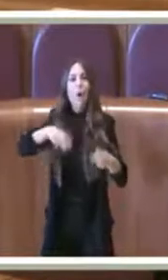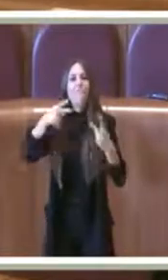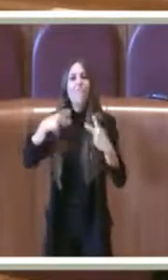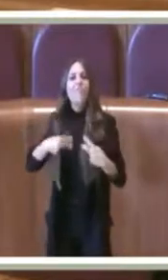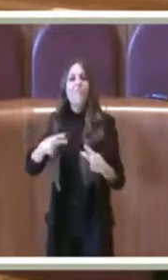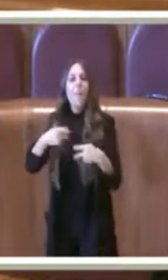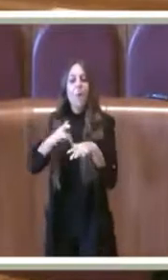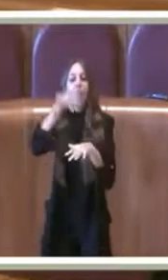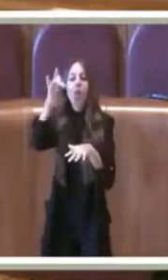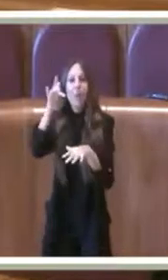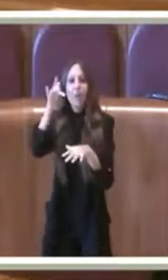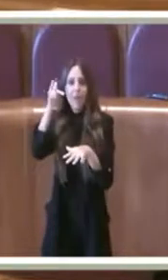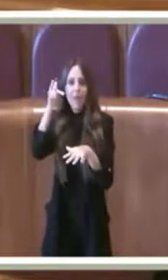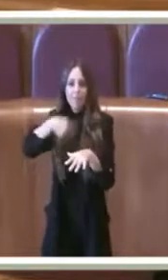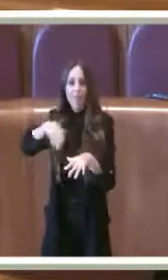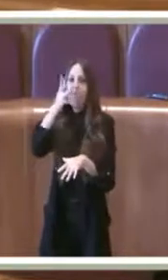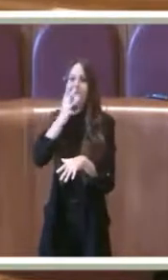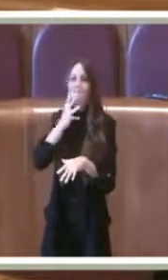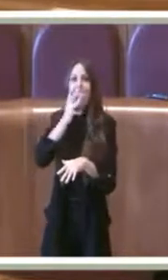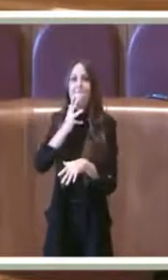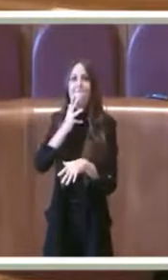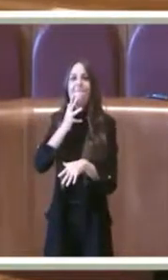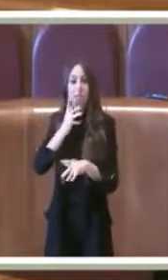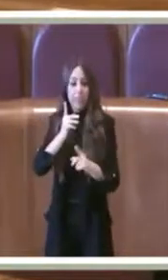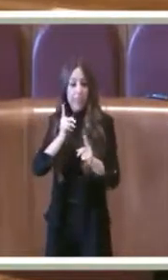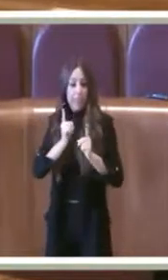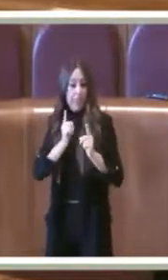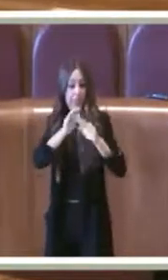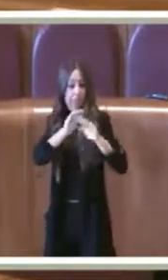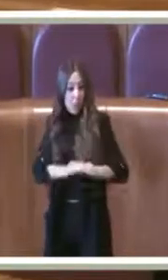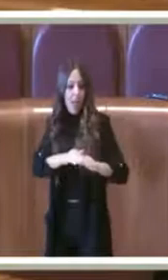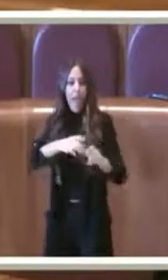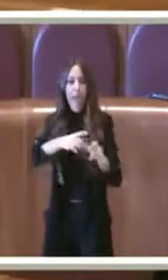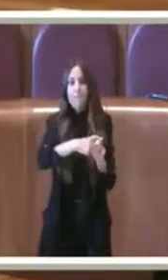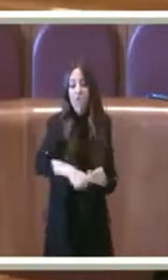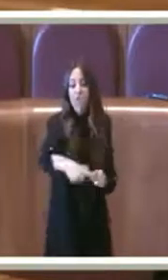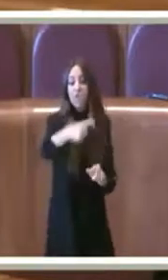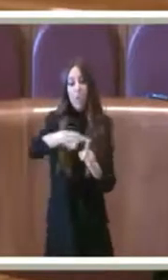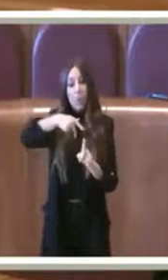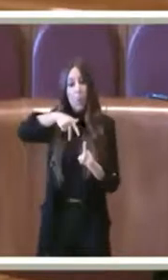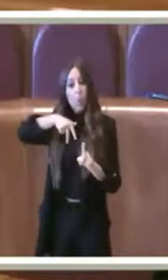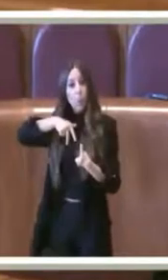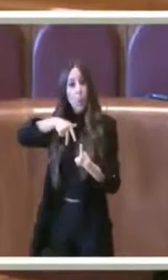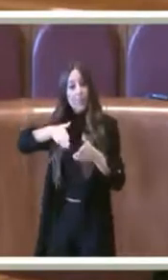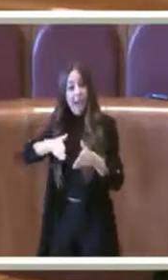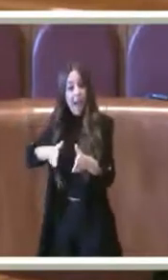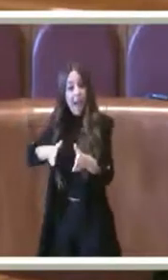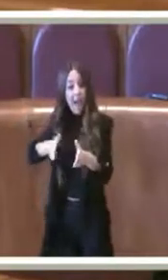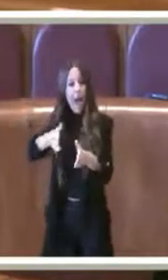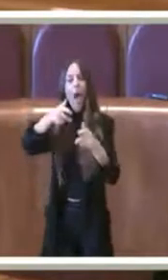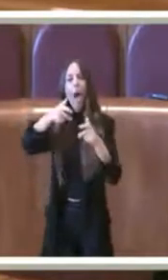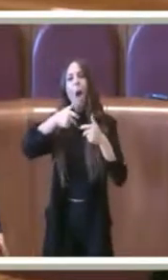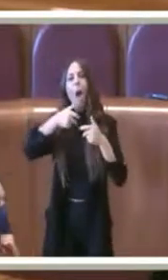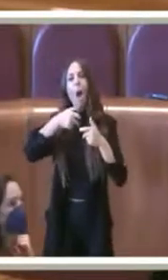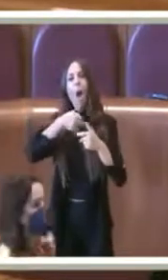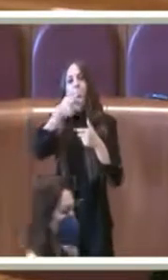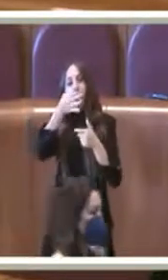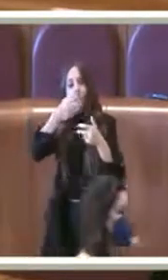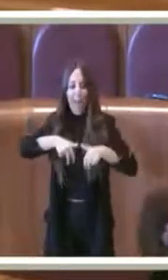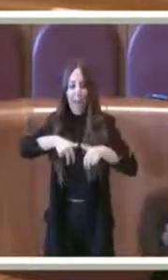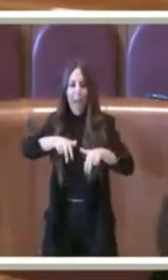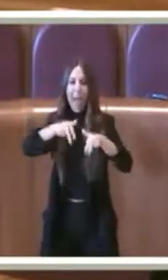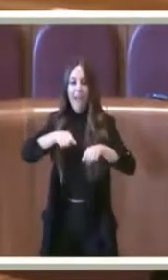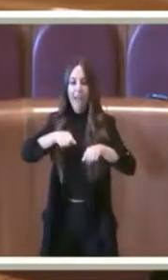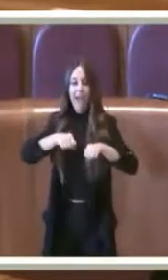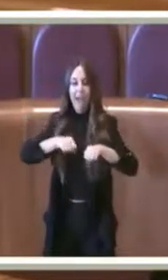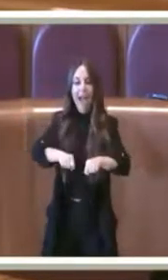viviamo. Vogliamo goderci in sicurezza i nostri marciapiedi, le nostre strade, dove passeggiamo con i nostri figli, con le nostre